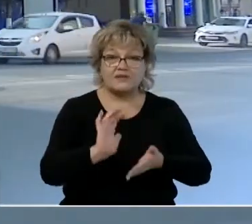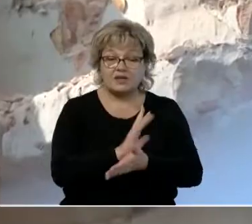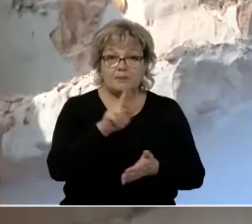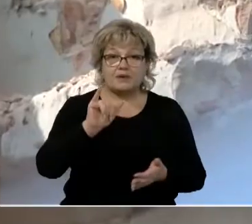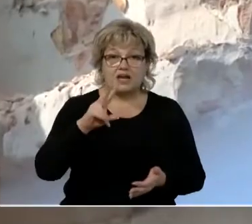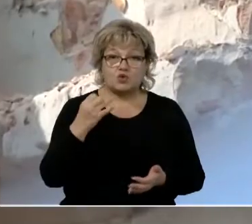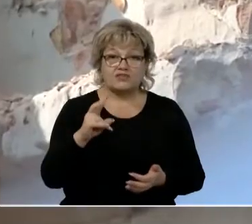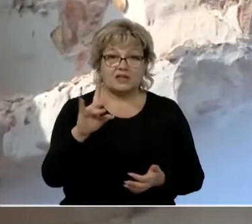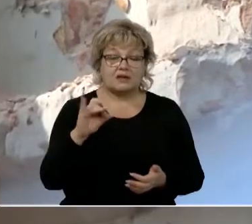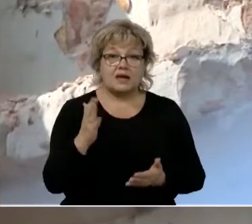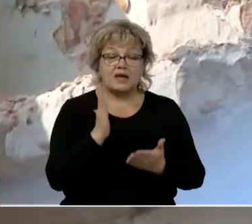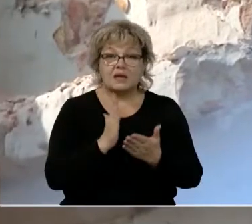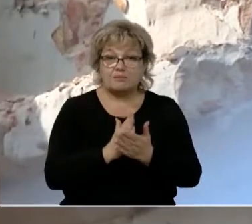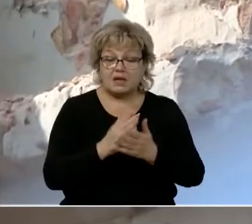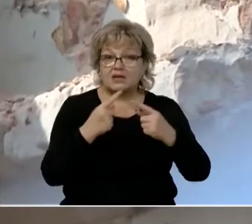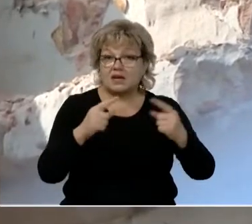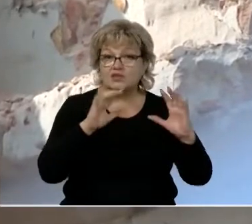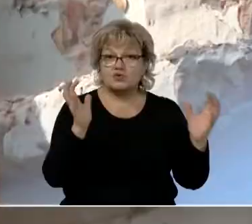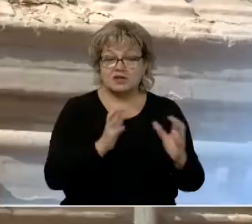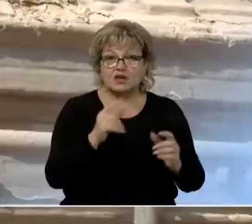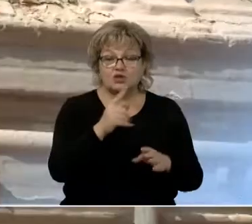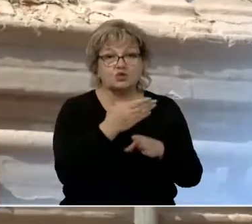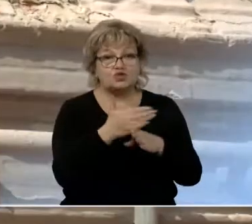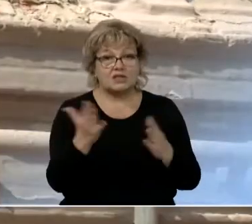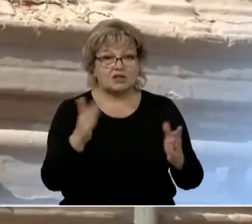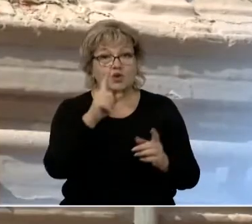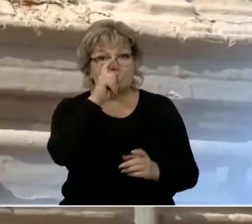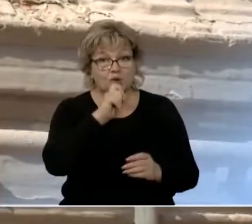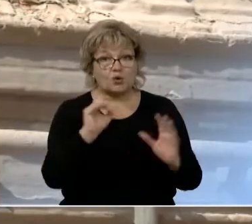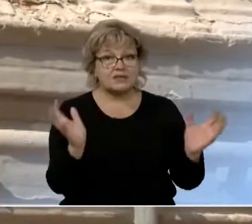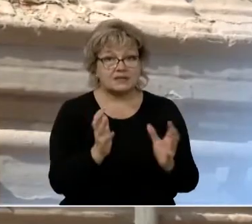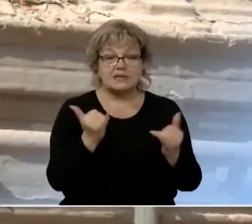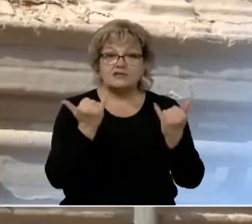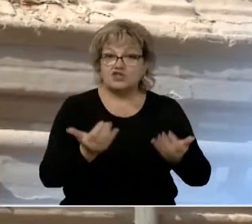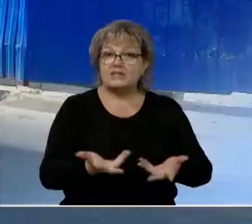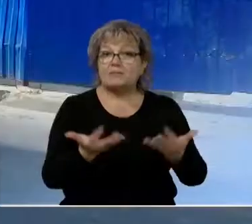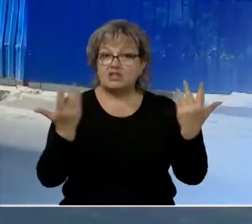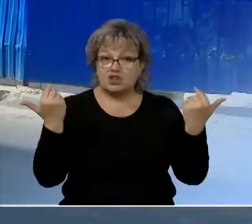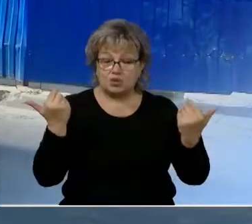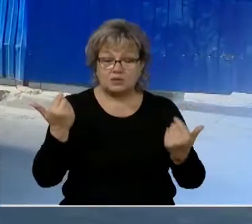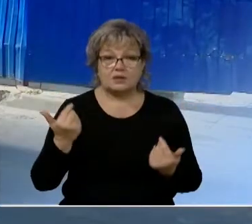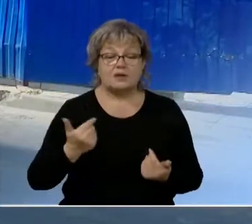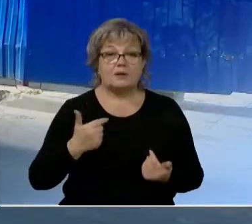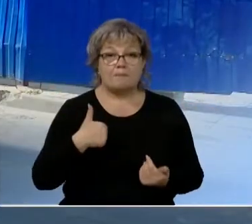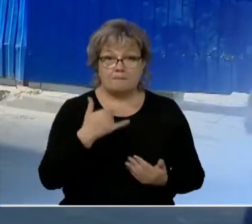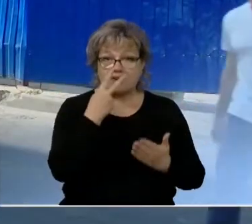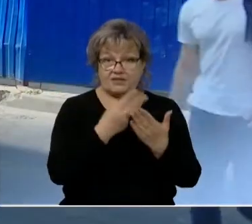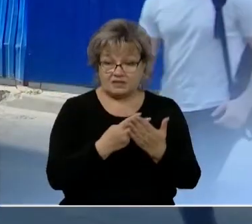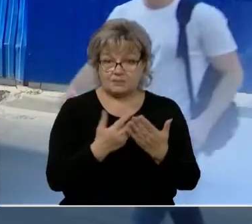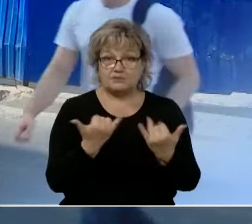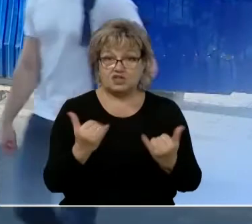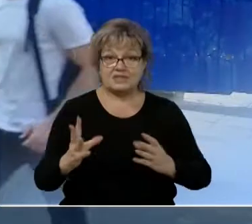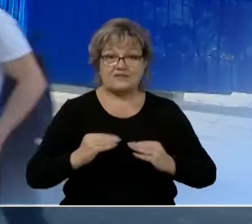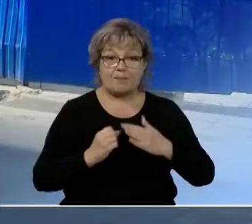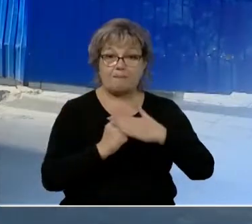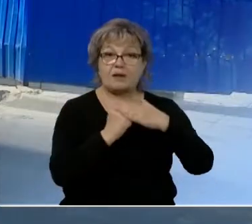«Приазовский край», имеет разную сохранность. И ту часть, которая плохо сохранилась, сейчас демонтируют. Вот мы видим с вами подпорки